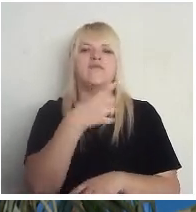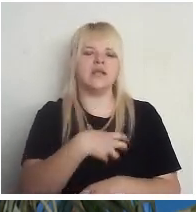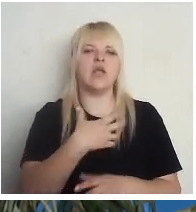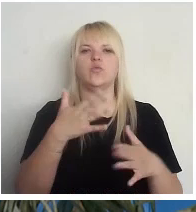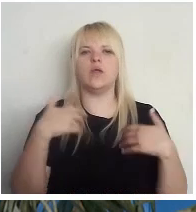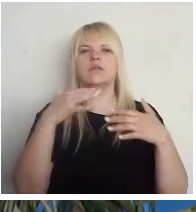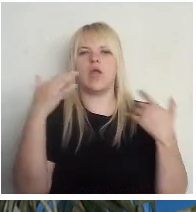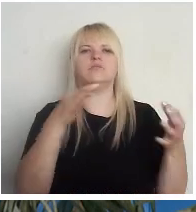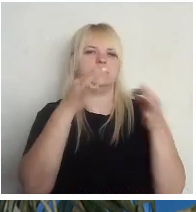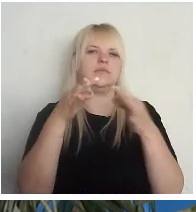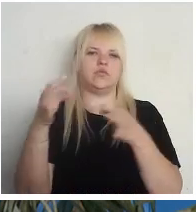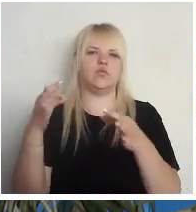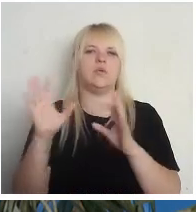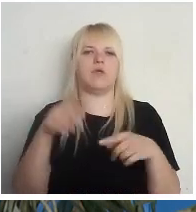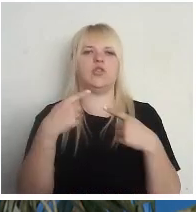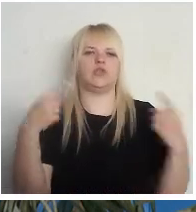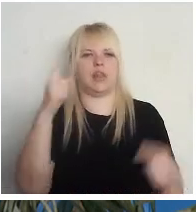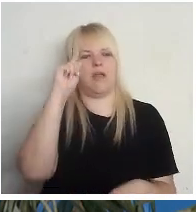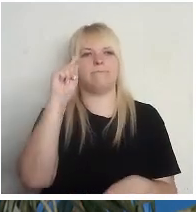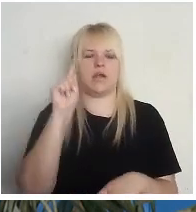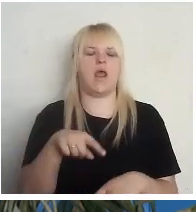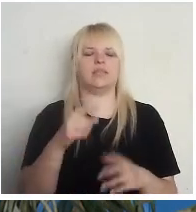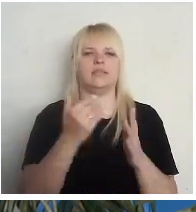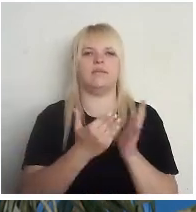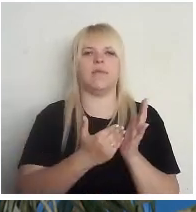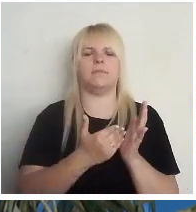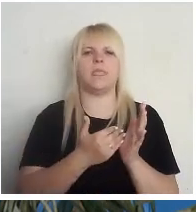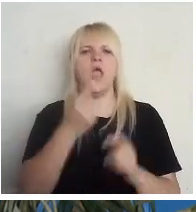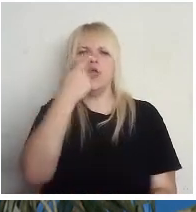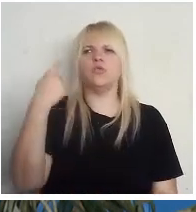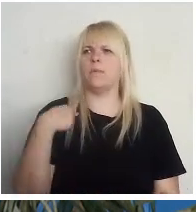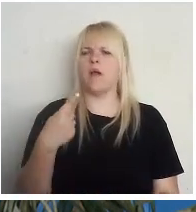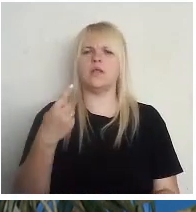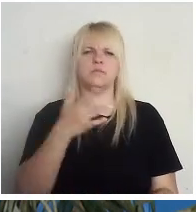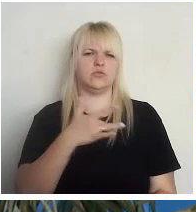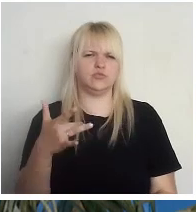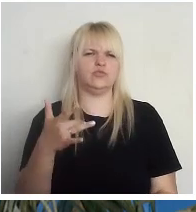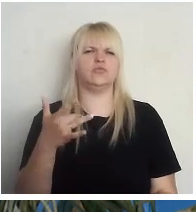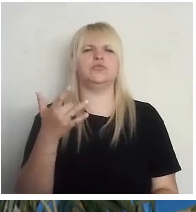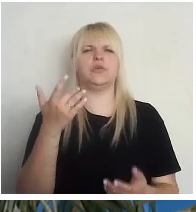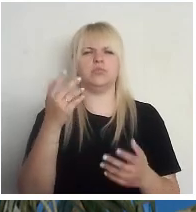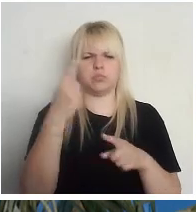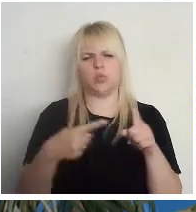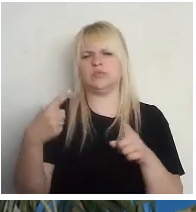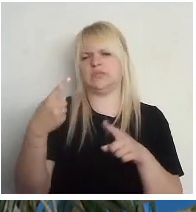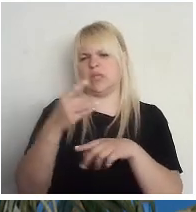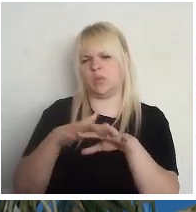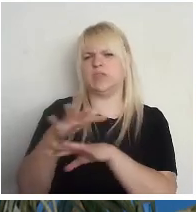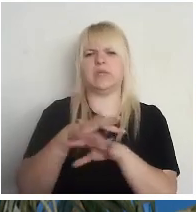diskusija par dažādām pratībām, jo mēs esam, nu, pat, laikam pusi no sabiedrības ir ar šīm